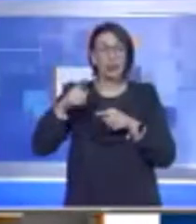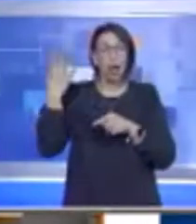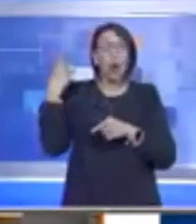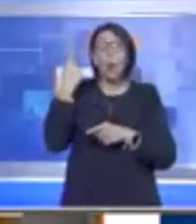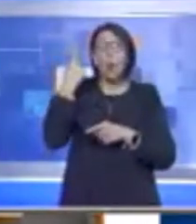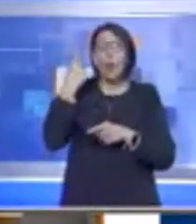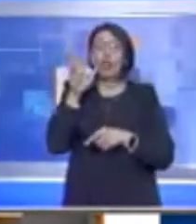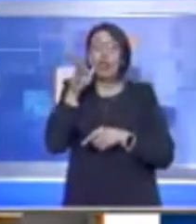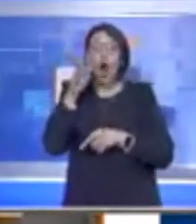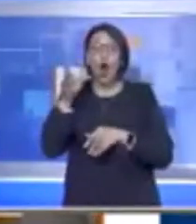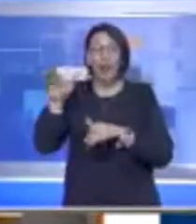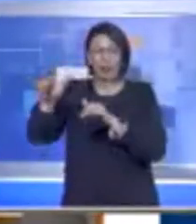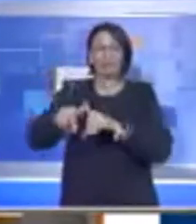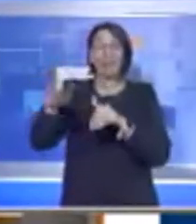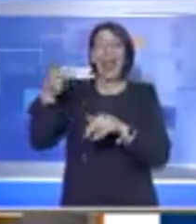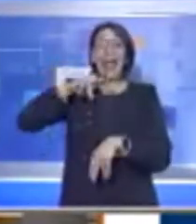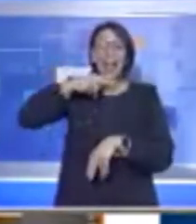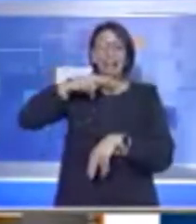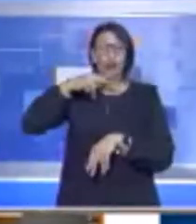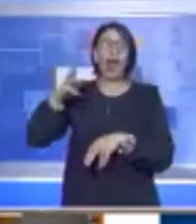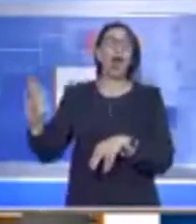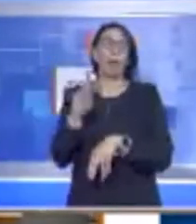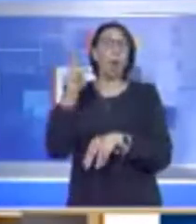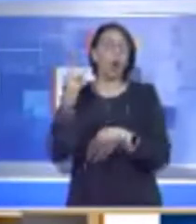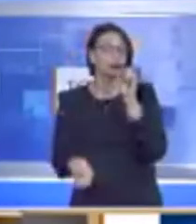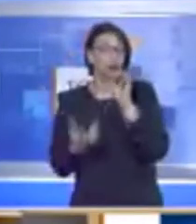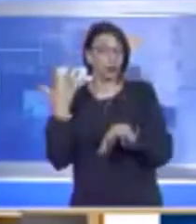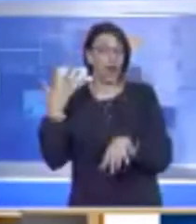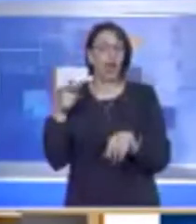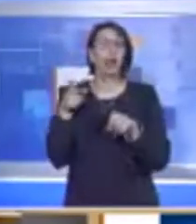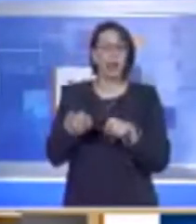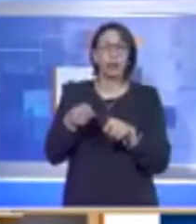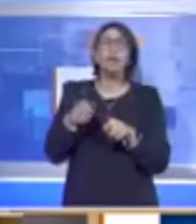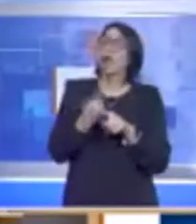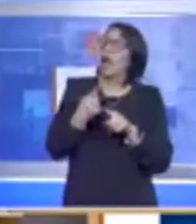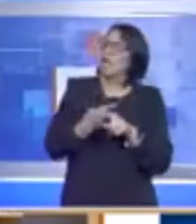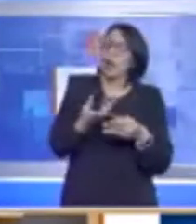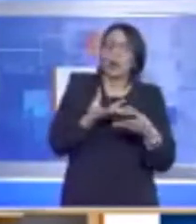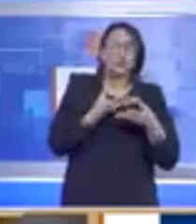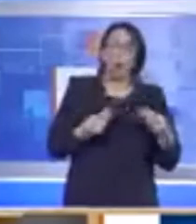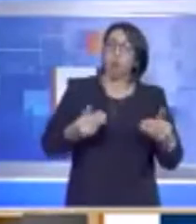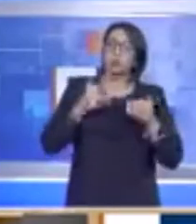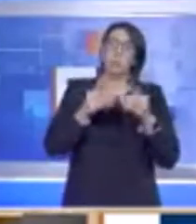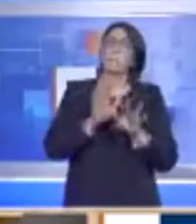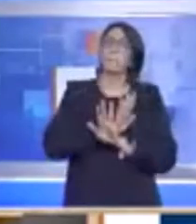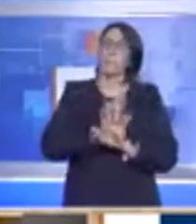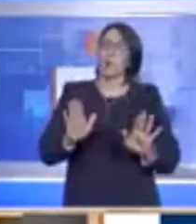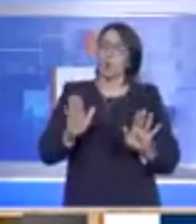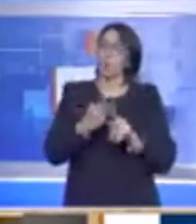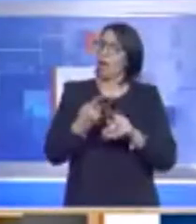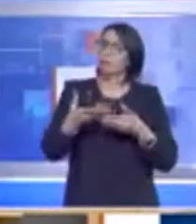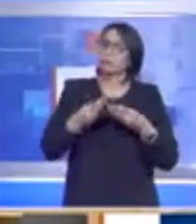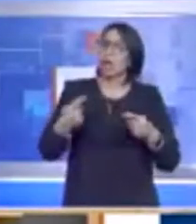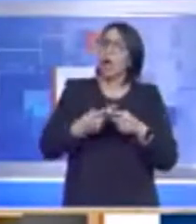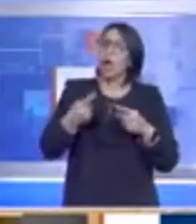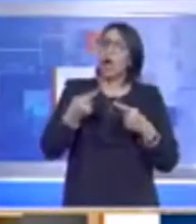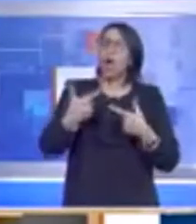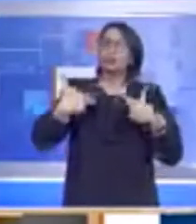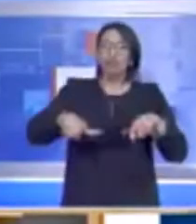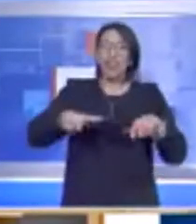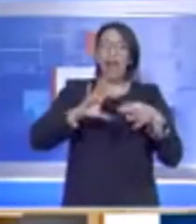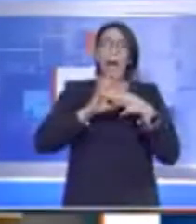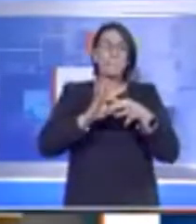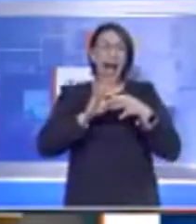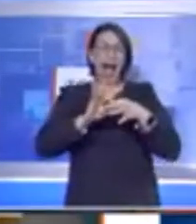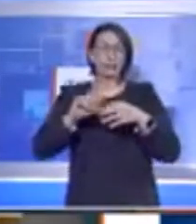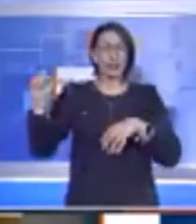perse la vita un'abbracciante nigeriana. Le parti hanno convenuto sulla necessità di soluzioni non più rinviabili a cominciare dal completamento della città della pace di